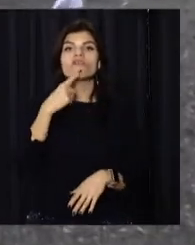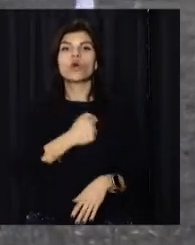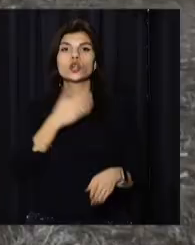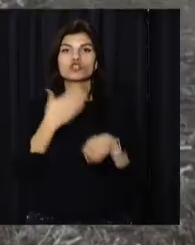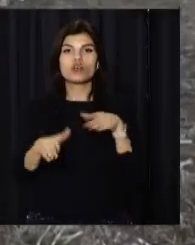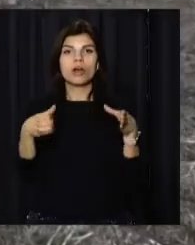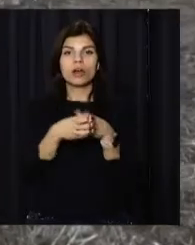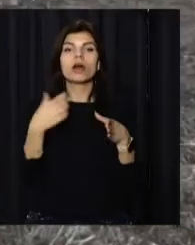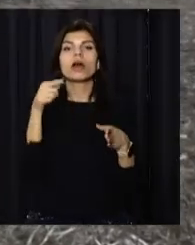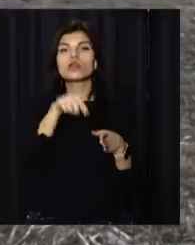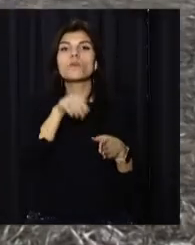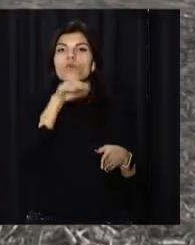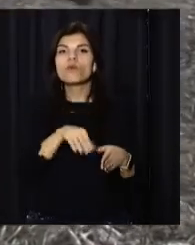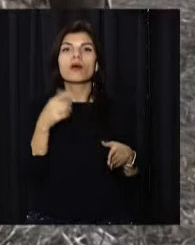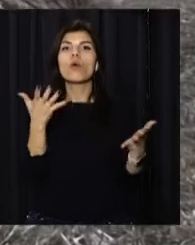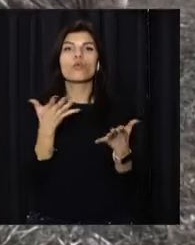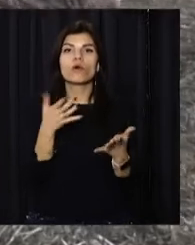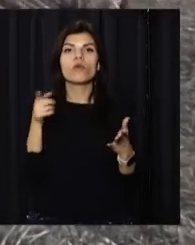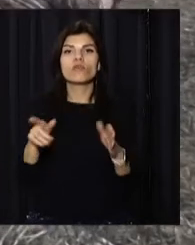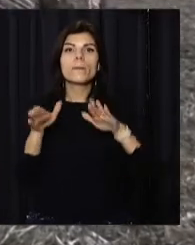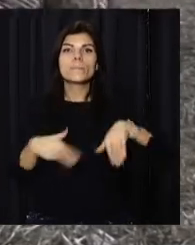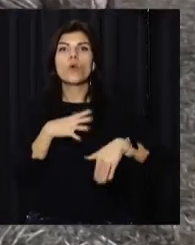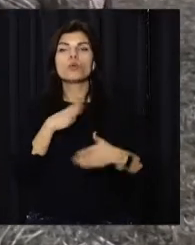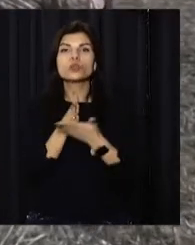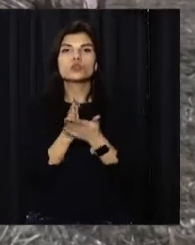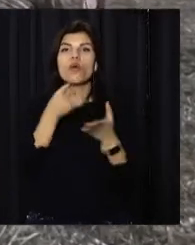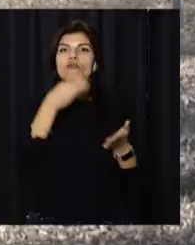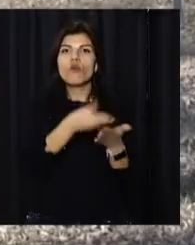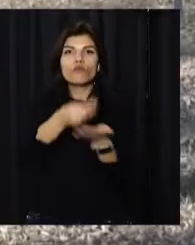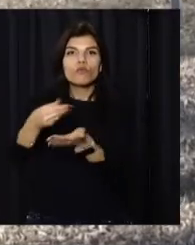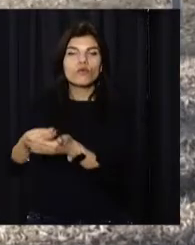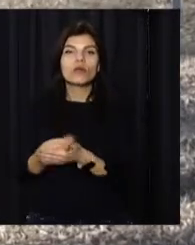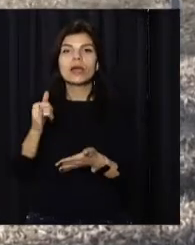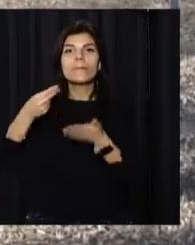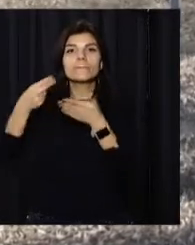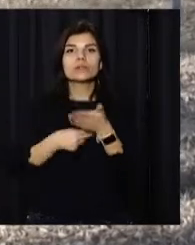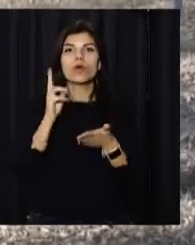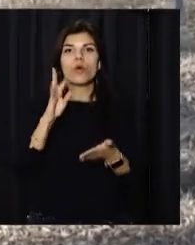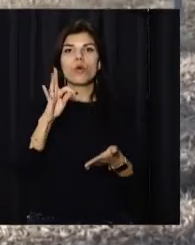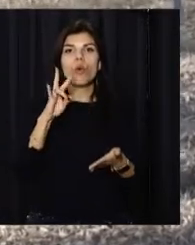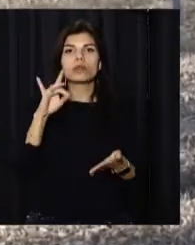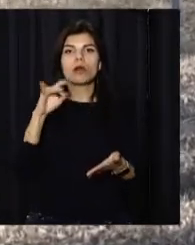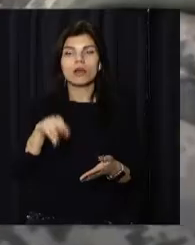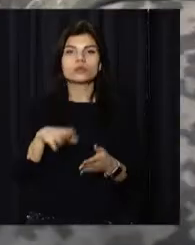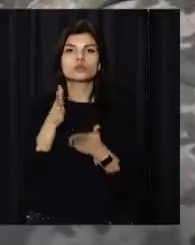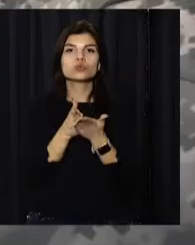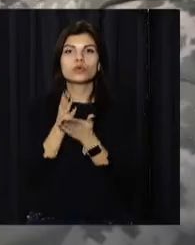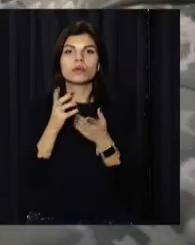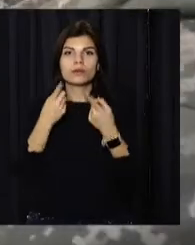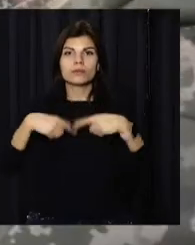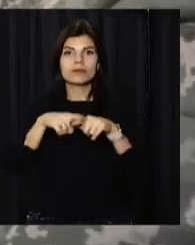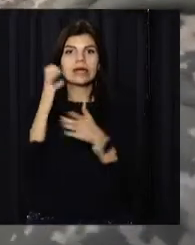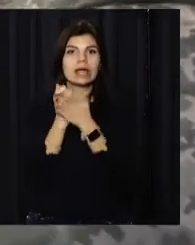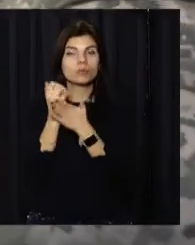частинах і за тією професією, у якій вони проходили службу до цього, та підписали контракт для проходження служби в оперативному